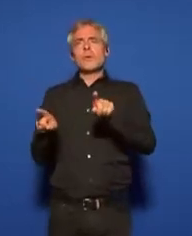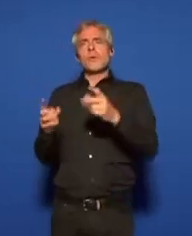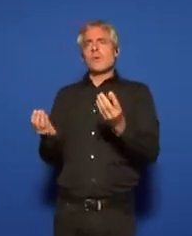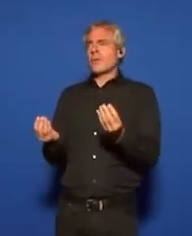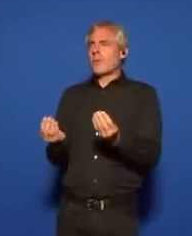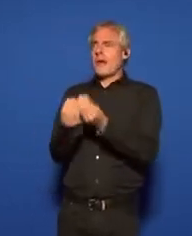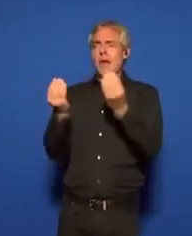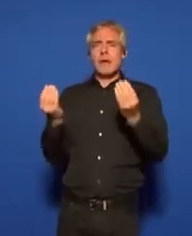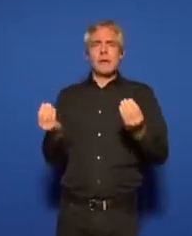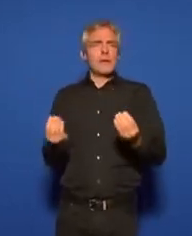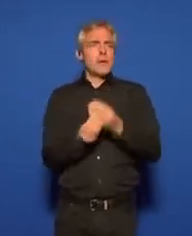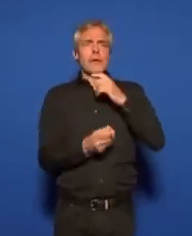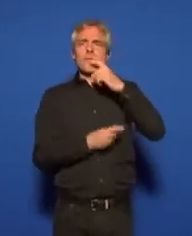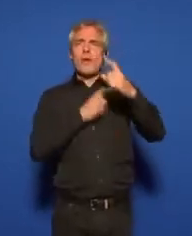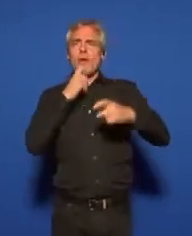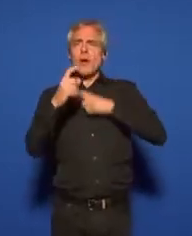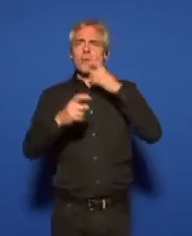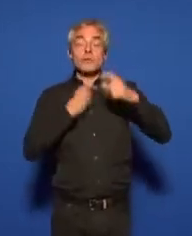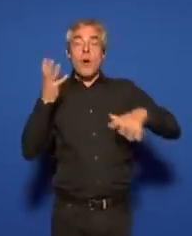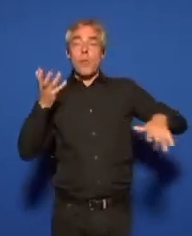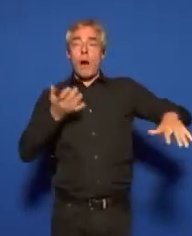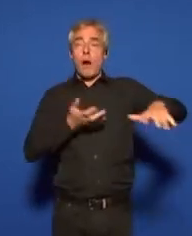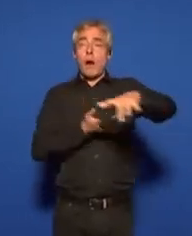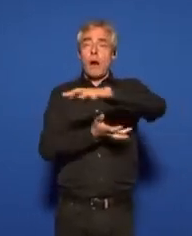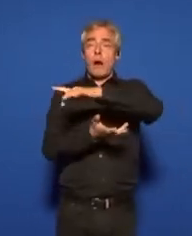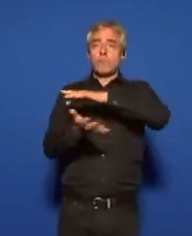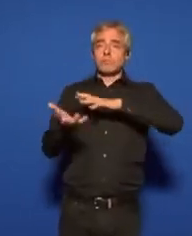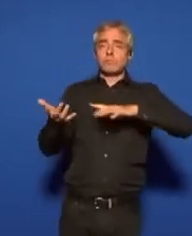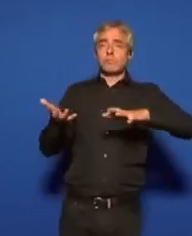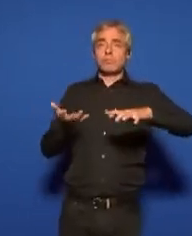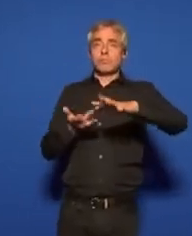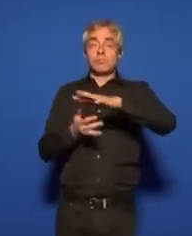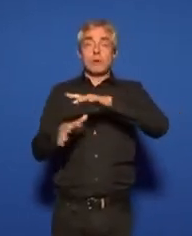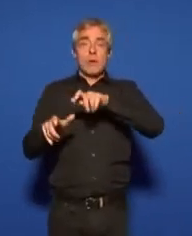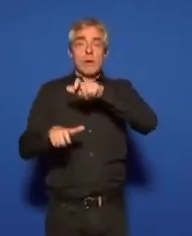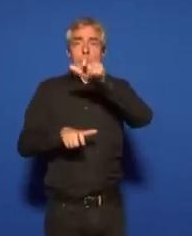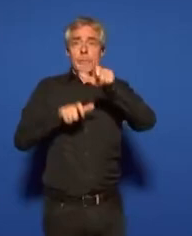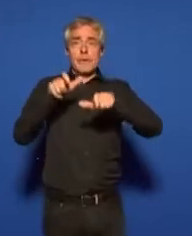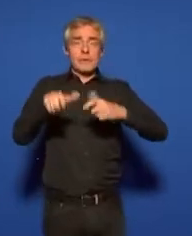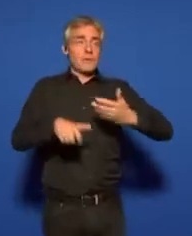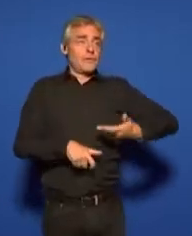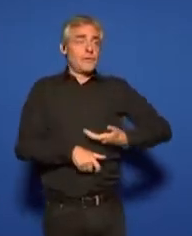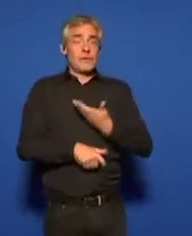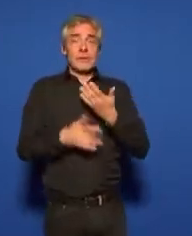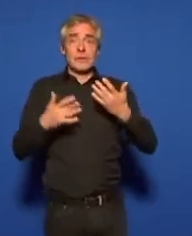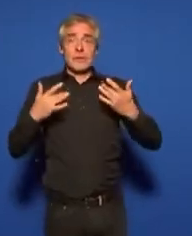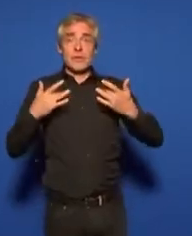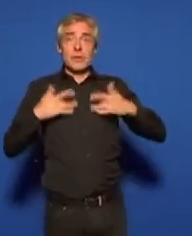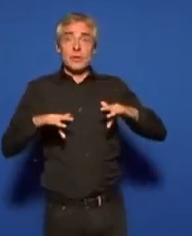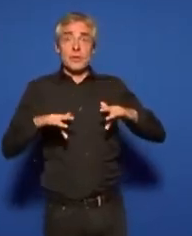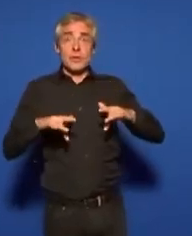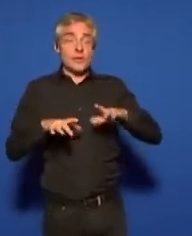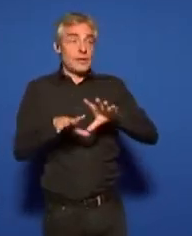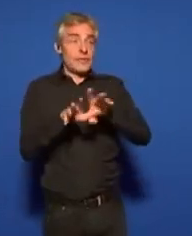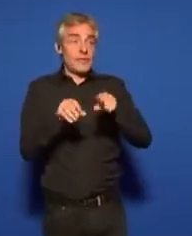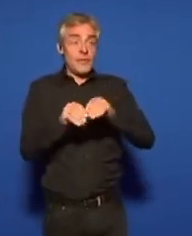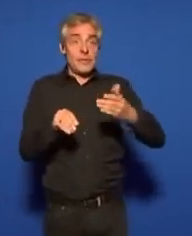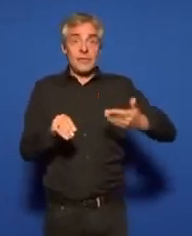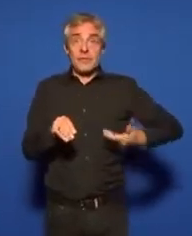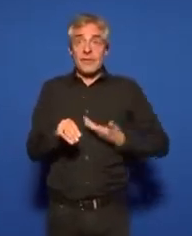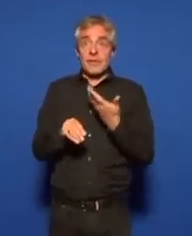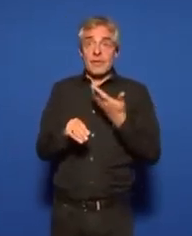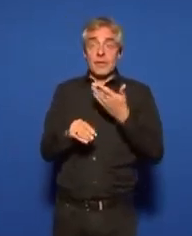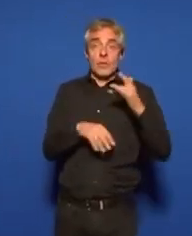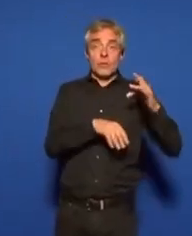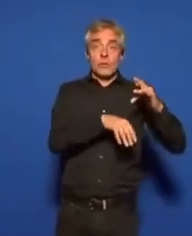déchaînements dont tant de victimes et tant de familles de victimes sont depuis